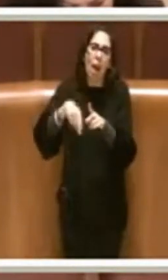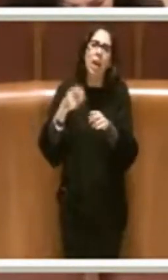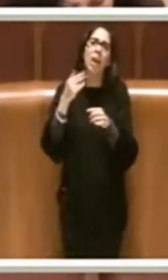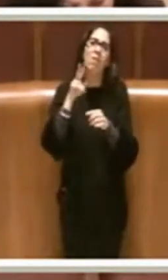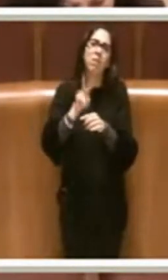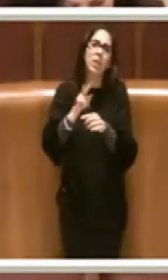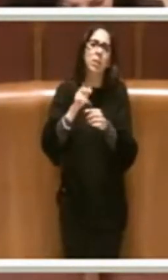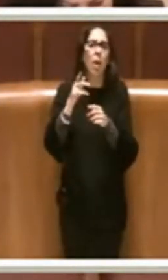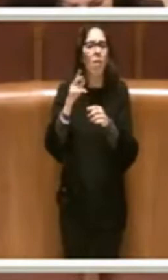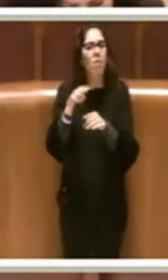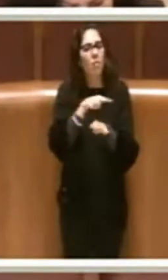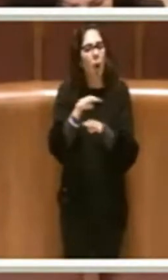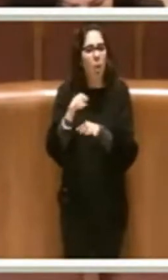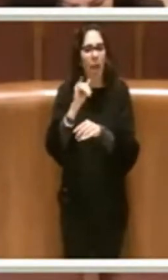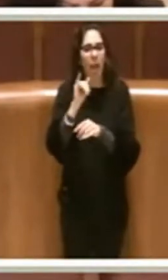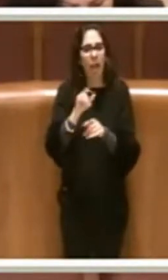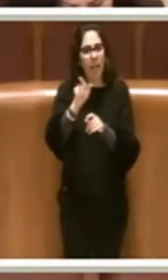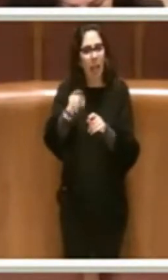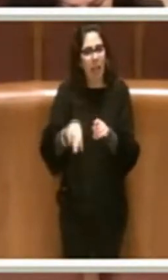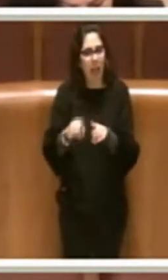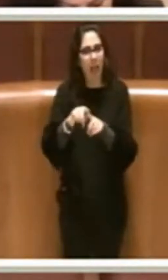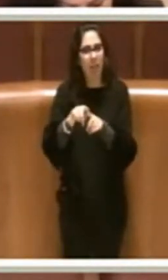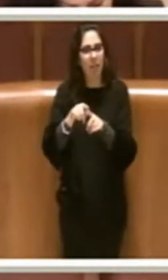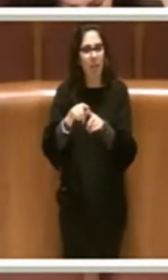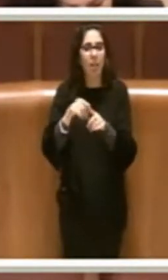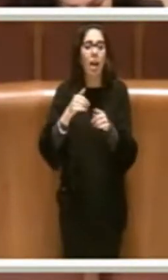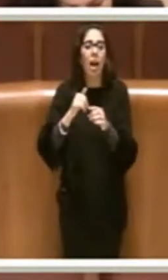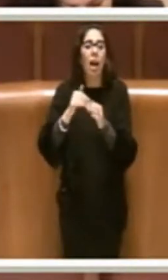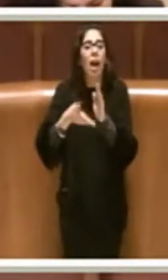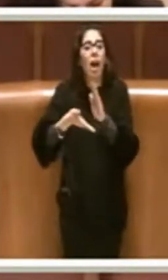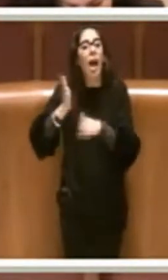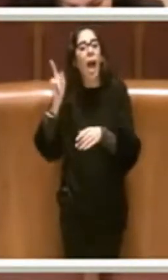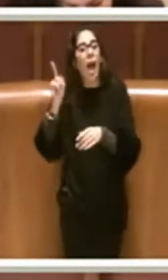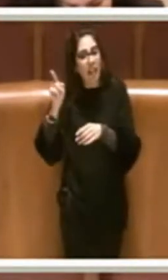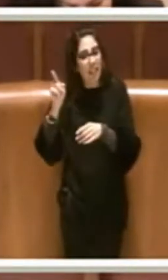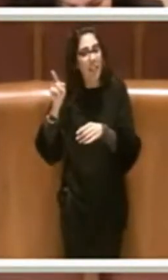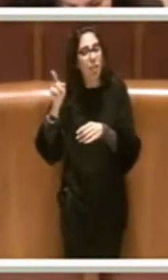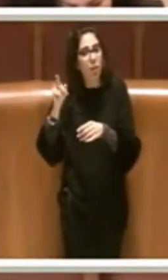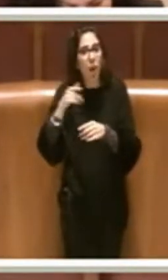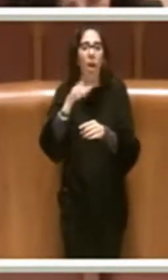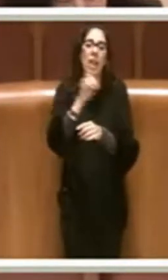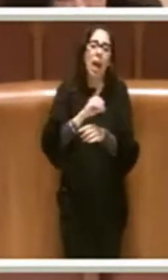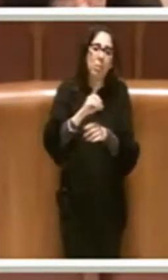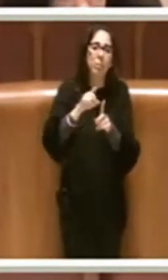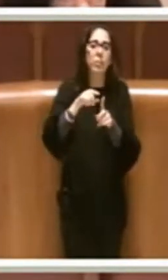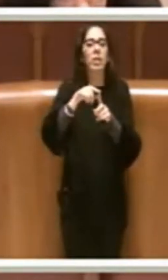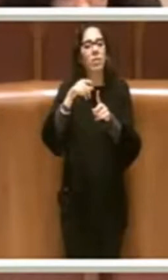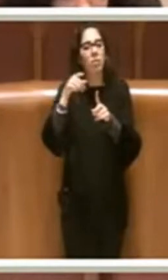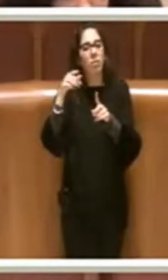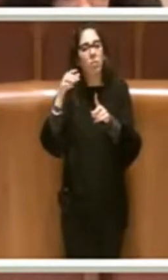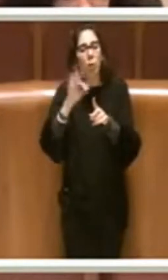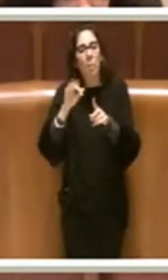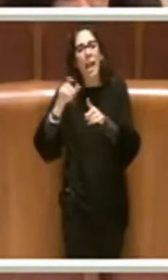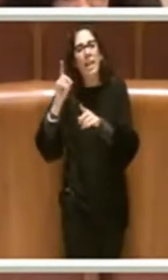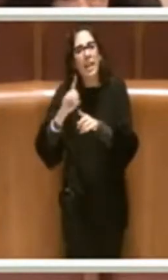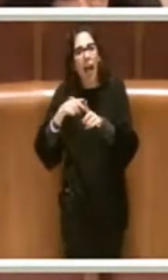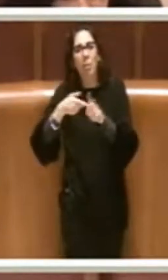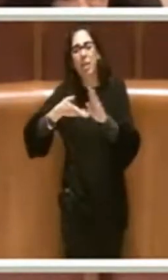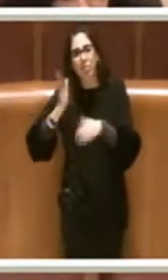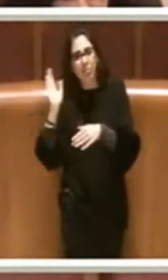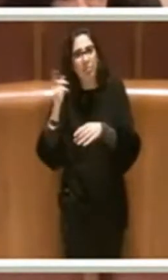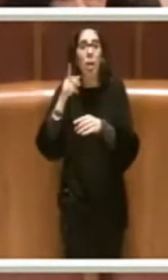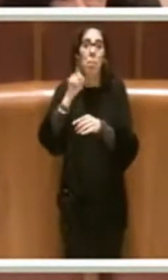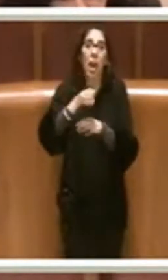Dell'esodo delle loro terre degli istrani, fiumiani e dalmati nel secondo dopoguerra, un esodo che durò dal 1944